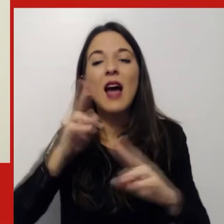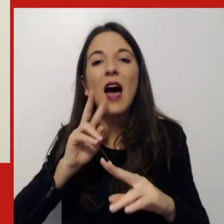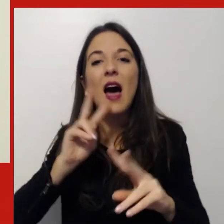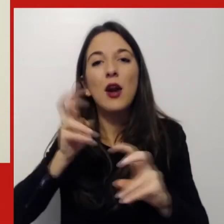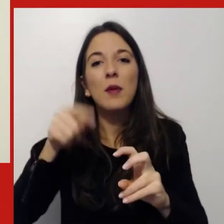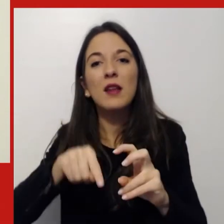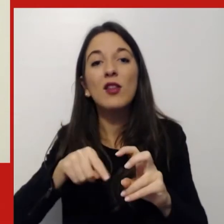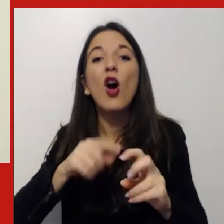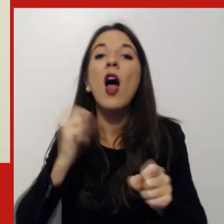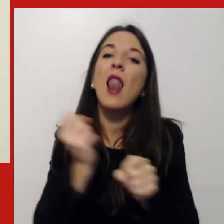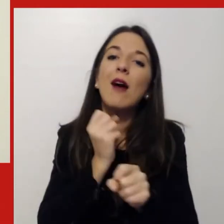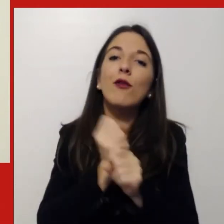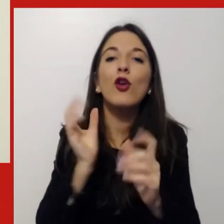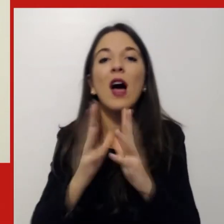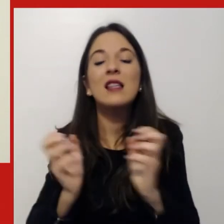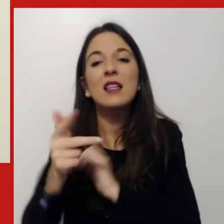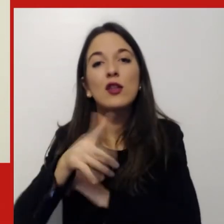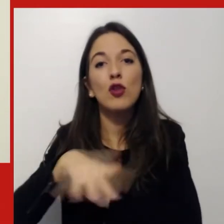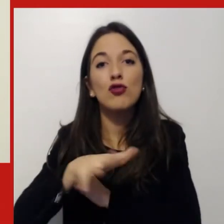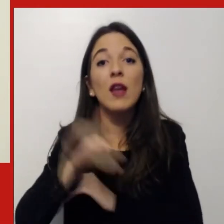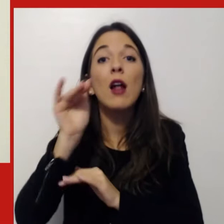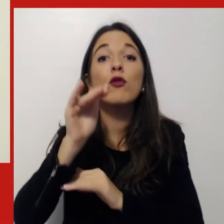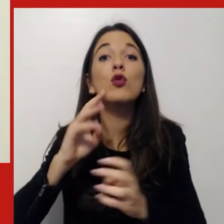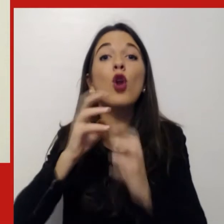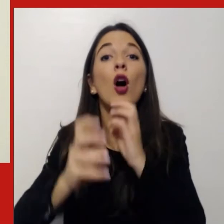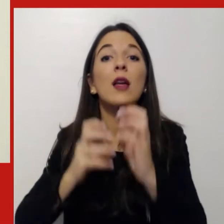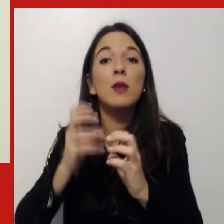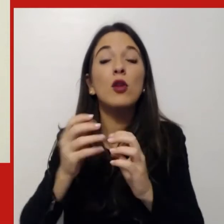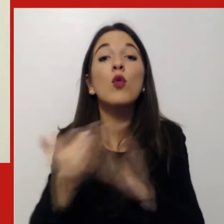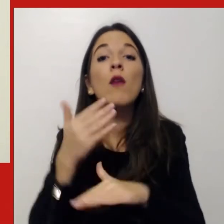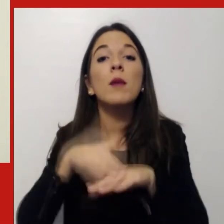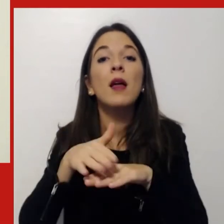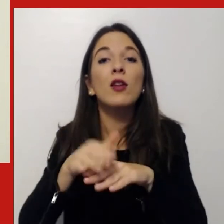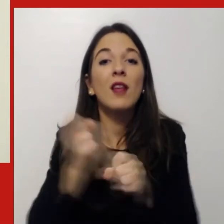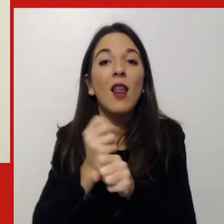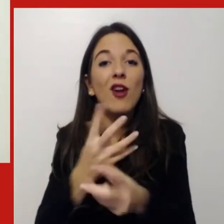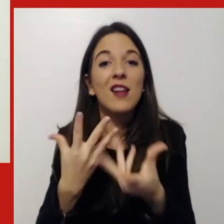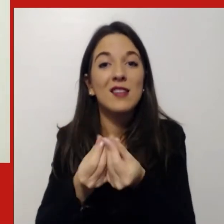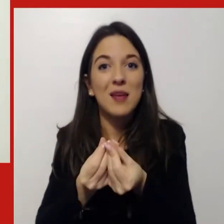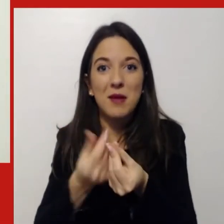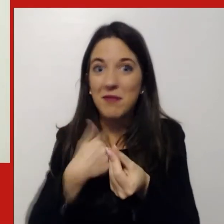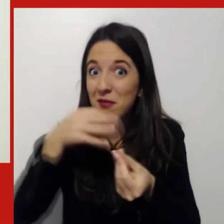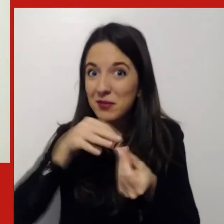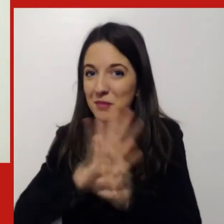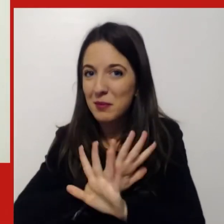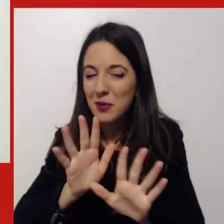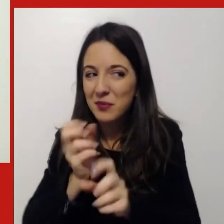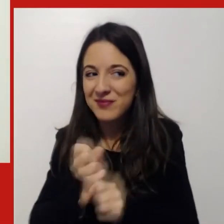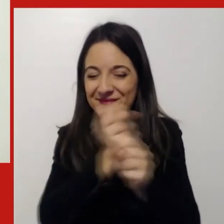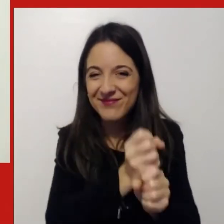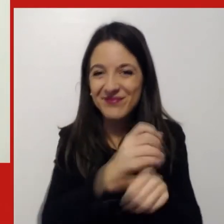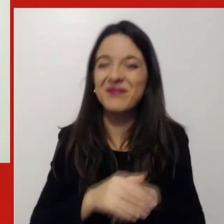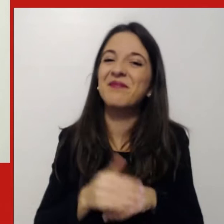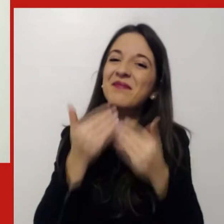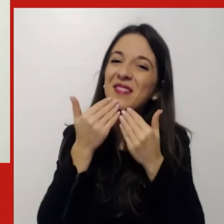ibrido, i nuovi modi di lavorare insieme. Non voglio sprecare ulteriore tempo, grazie Mariano, a te la parola. Grazie Corrado, grazie